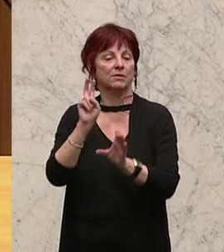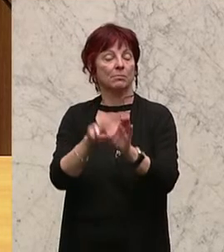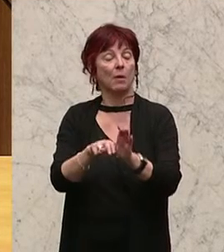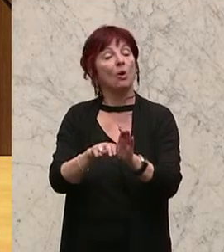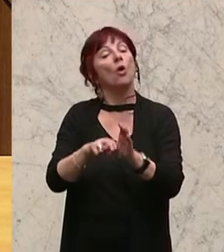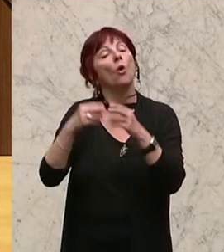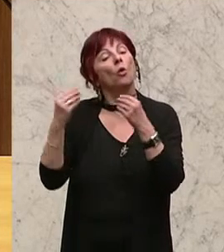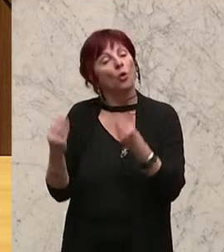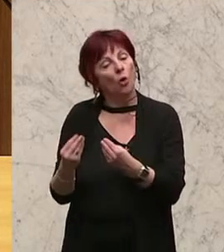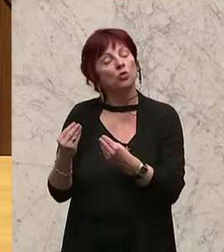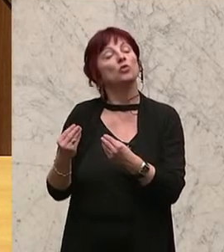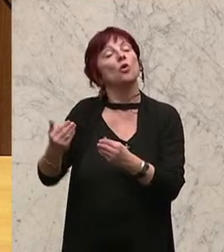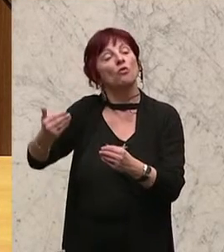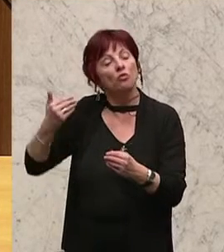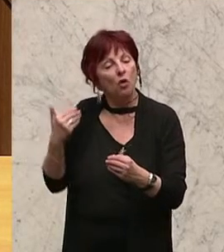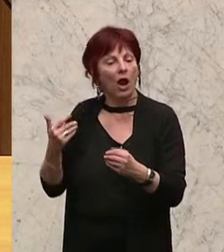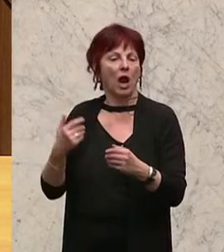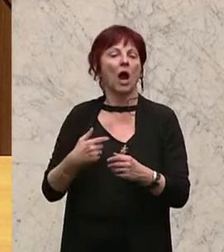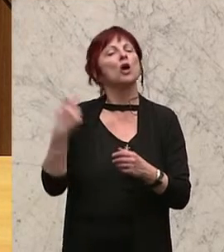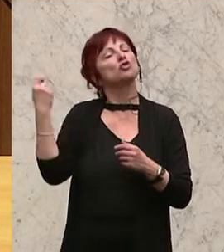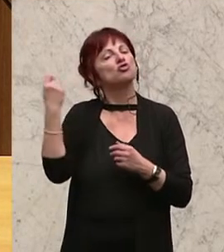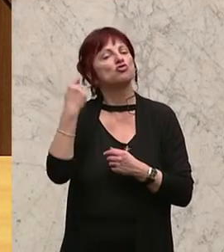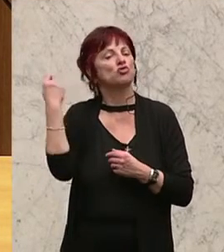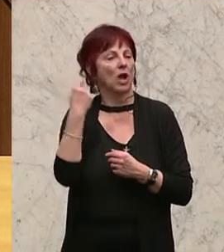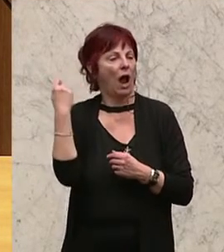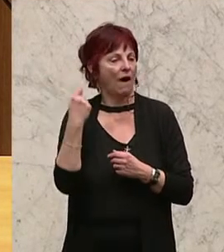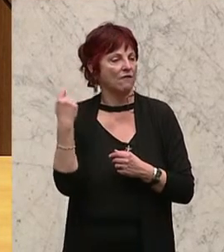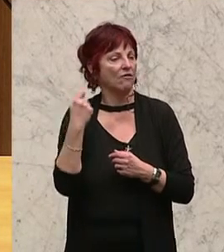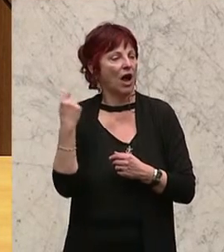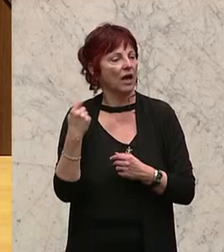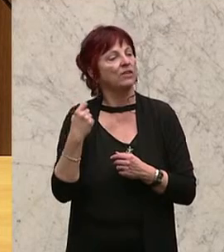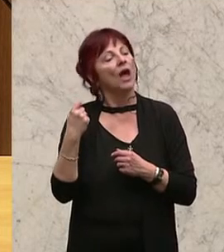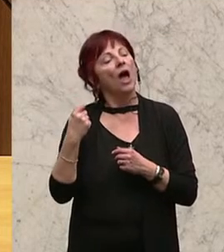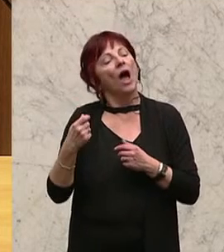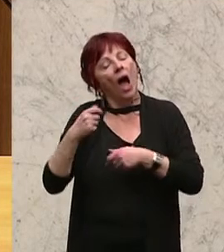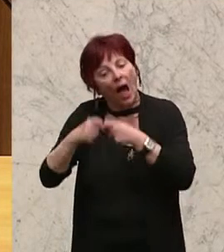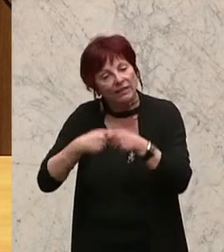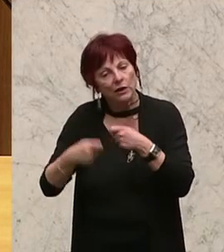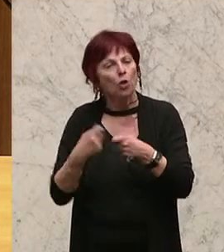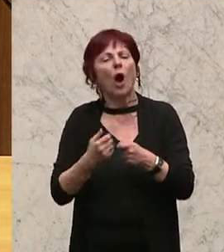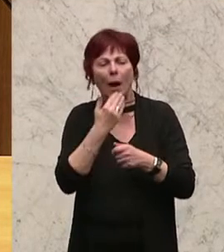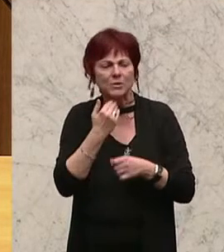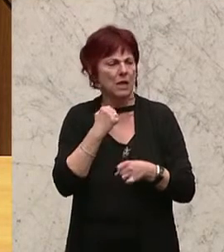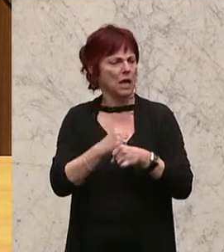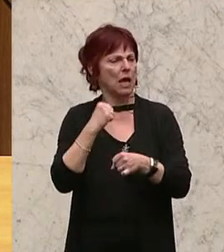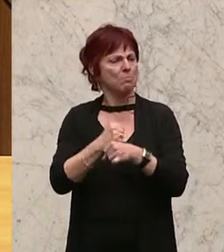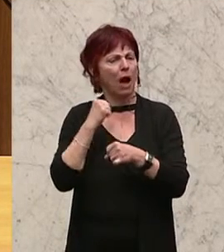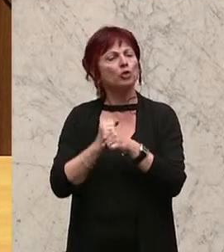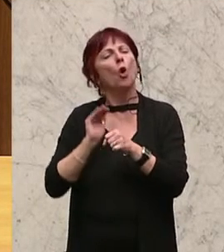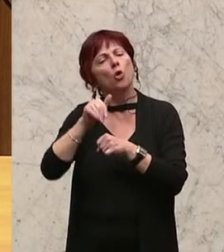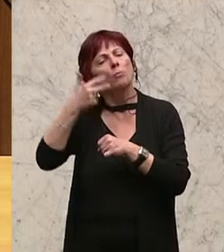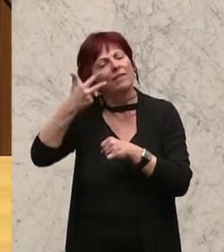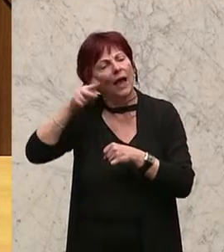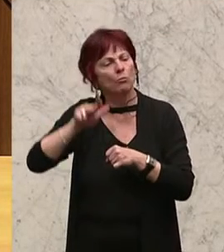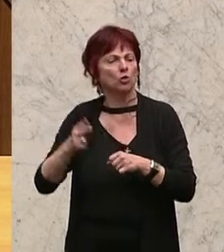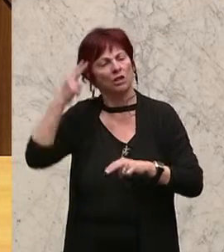Vorsatz begangenen Strafbahnhandlung zu einer drei Monate übersteigenden Freiheitsstrafe verurteilt wurde oder gegen den wegen